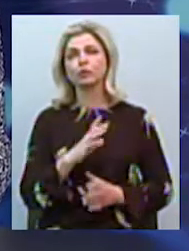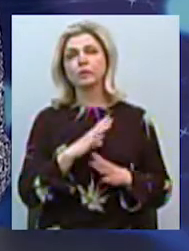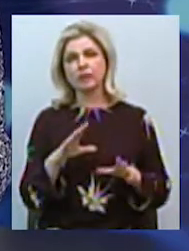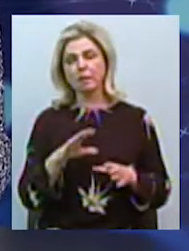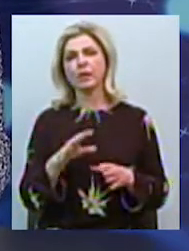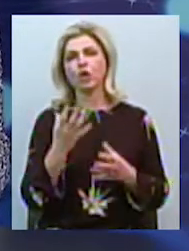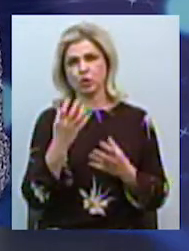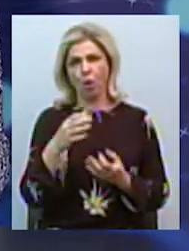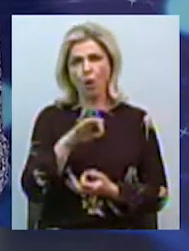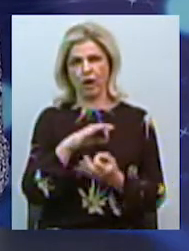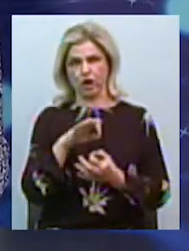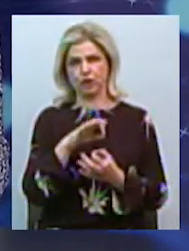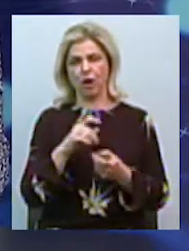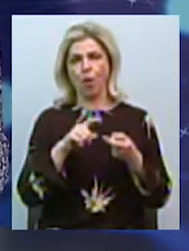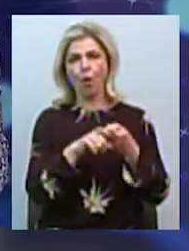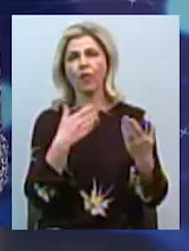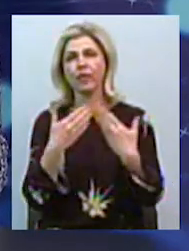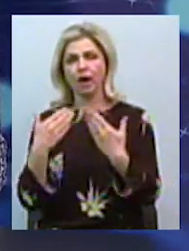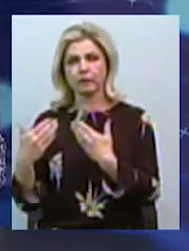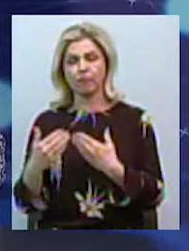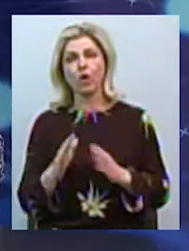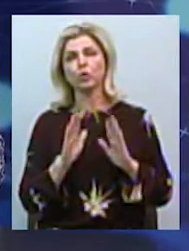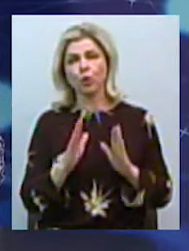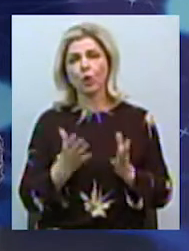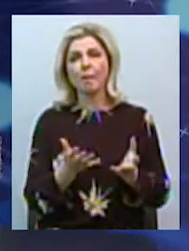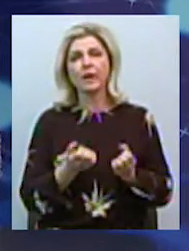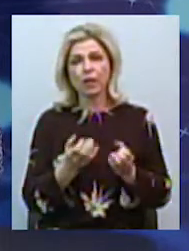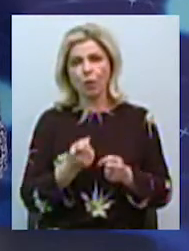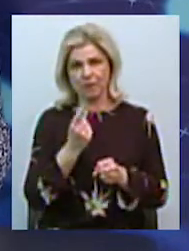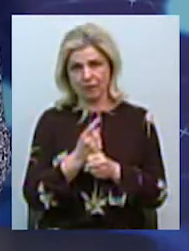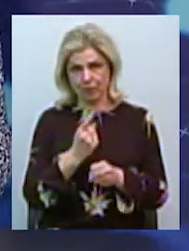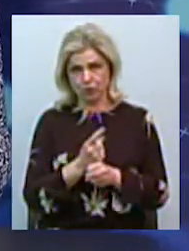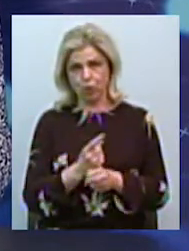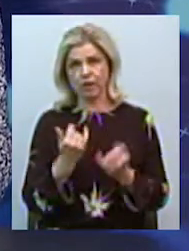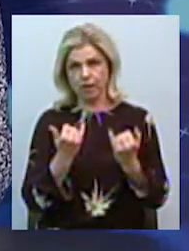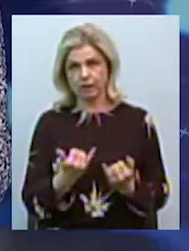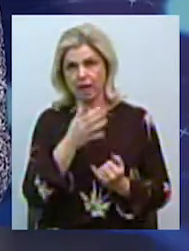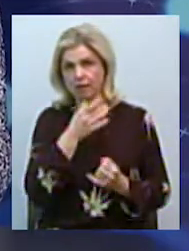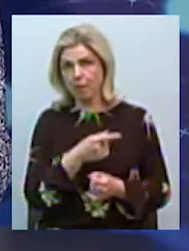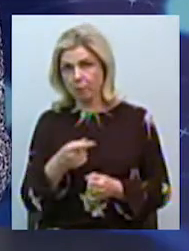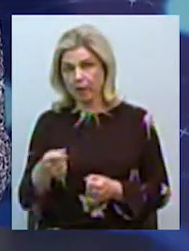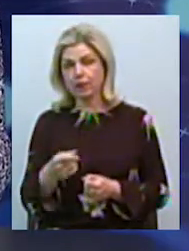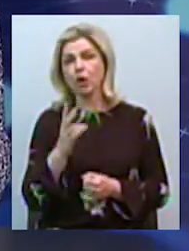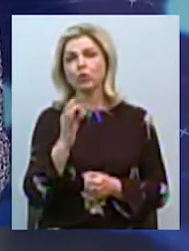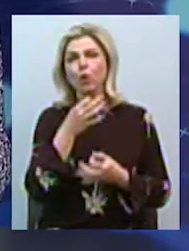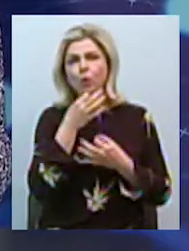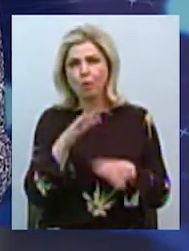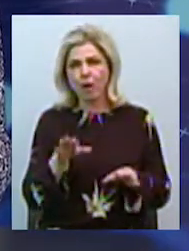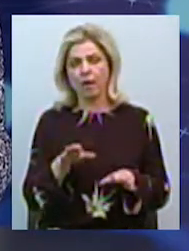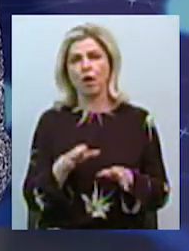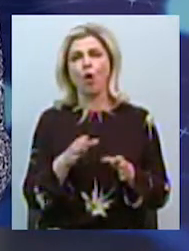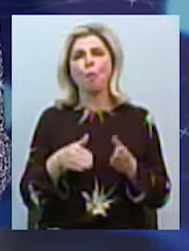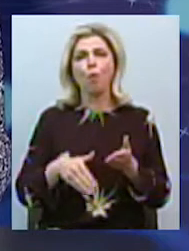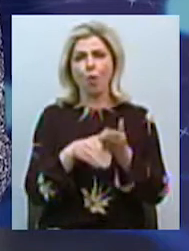контактів, т.е. консультативний прийм запрещен на данний момент, але люба ургентна допомога